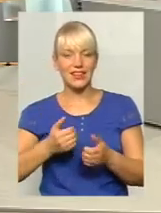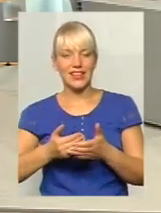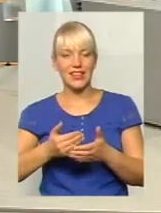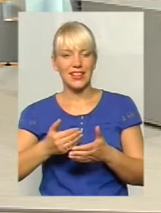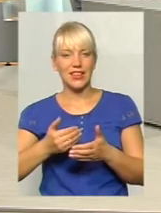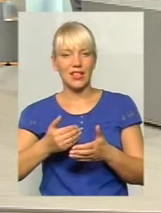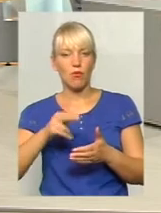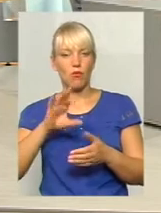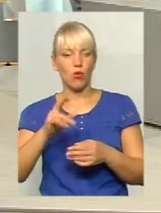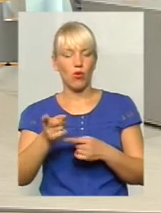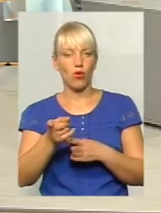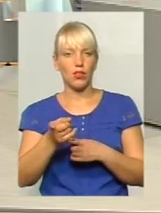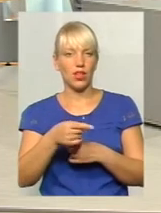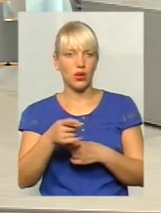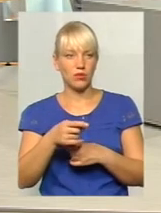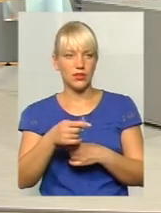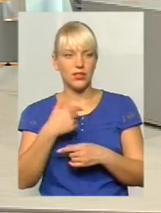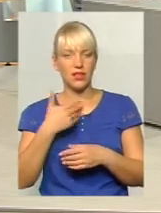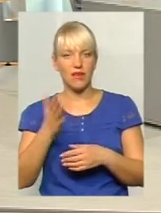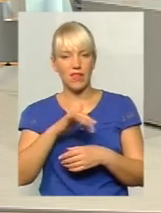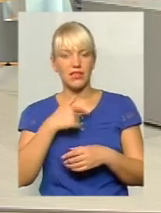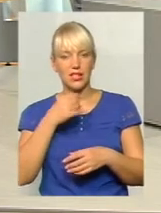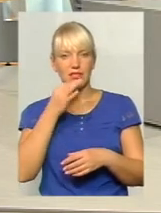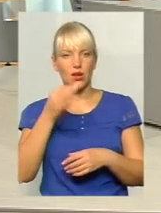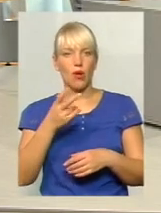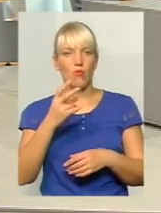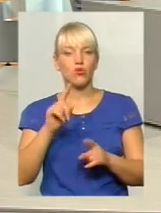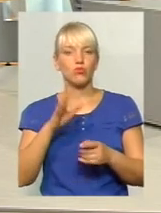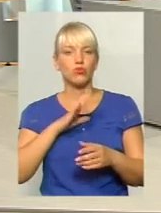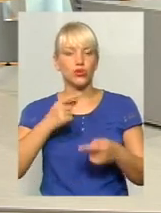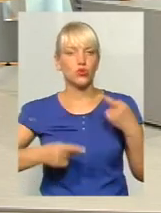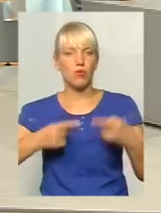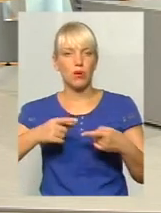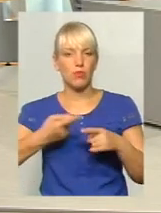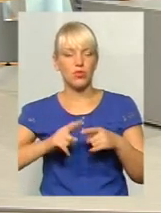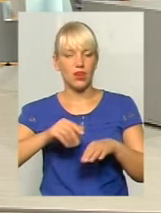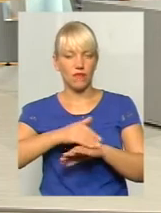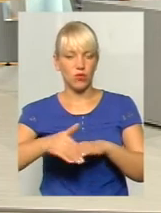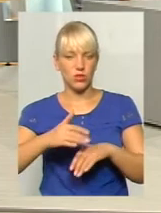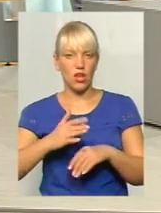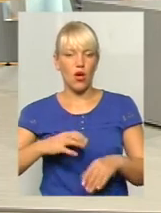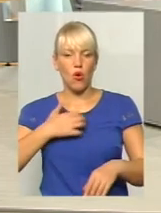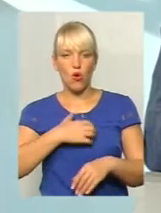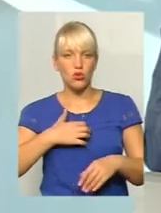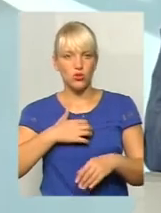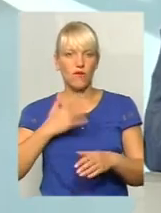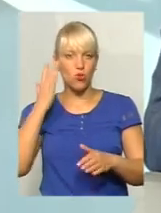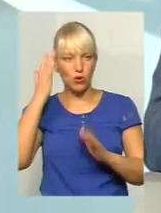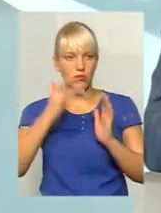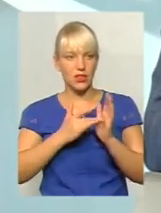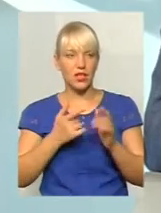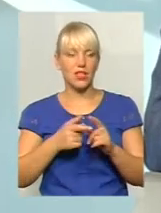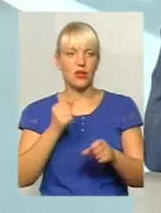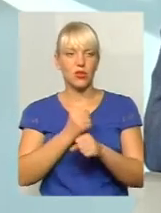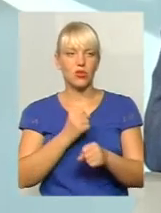були суперечки по даних вулицях. Основною метою розроблення нової транспортної